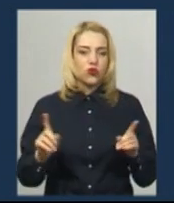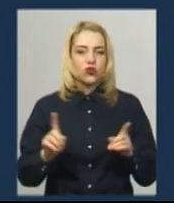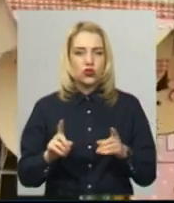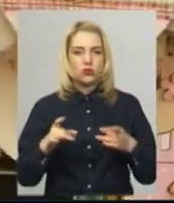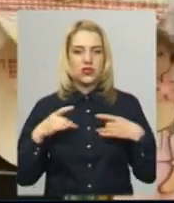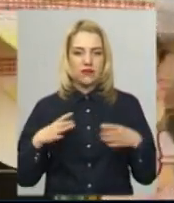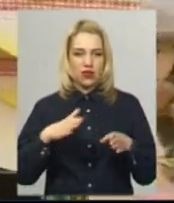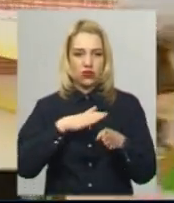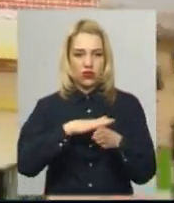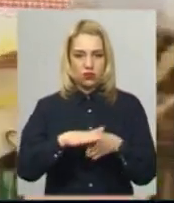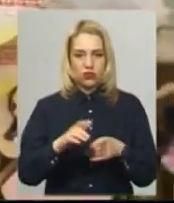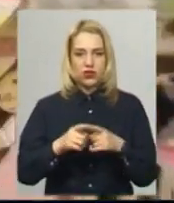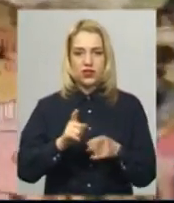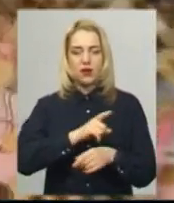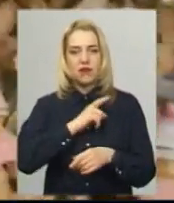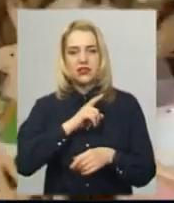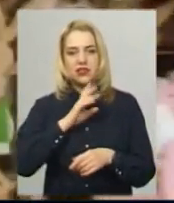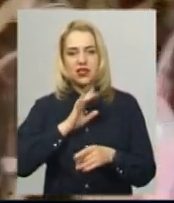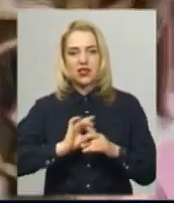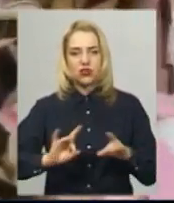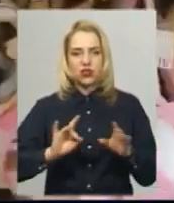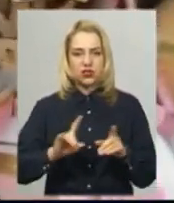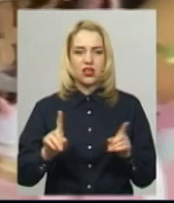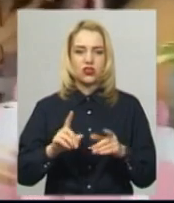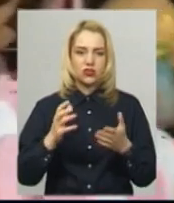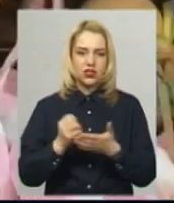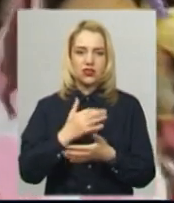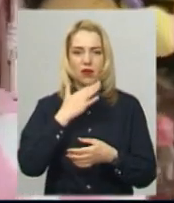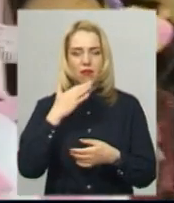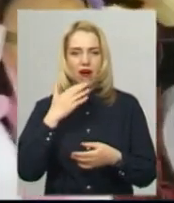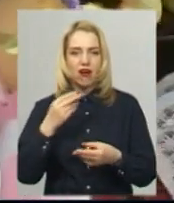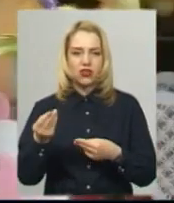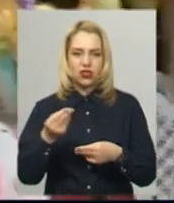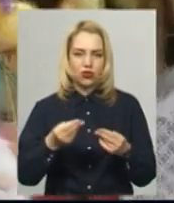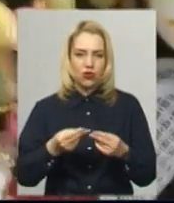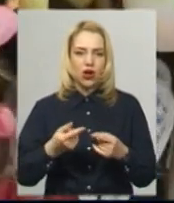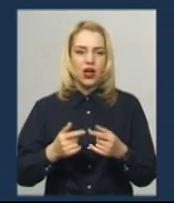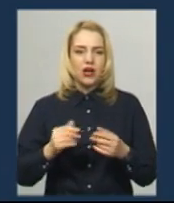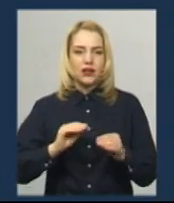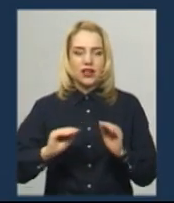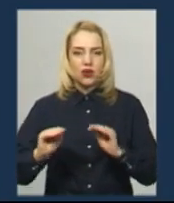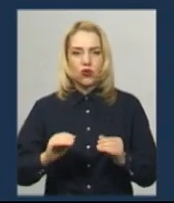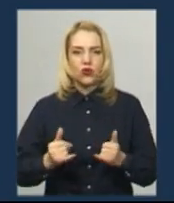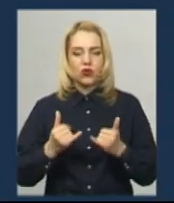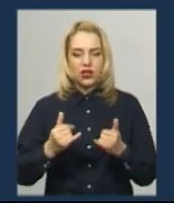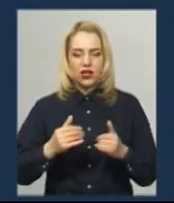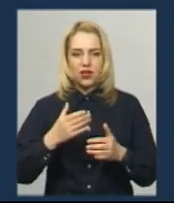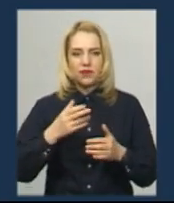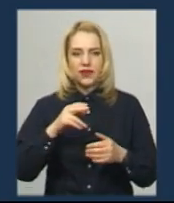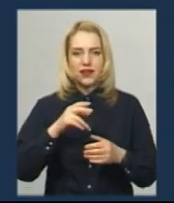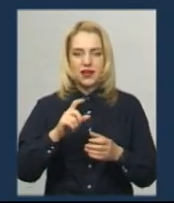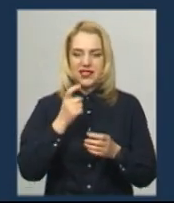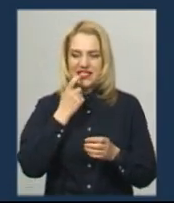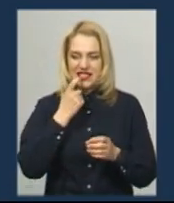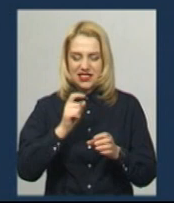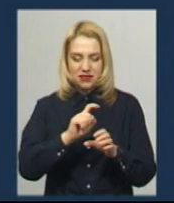відбулося. Майстриня додає, що і для рукодільність знайдеться чимало декору на оздоблення власних виробів. Це і писаночки